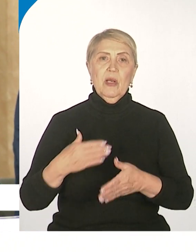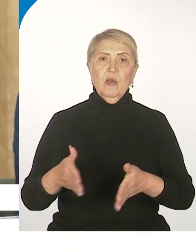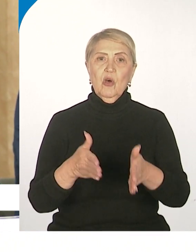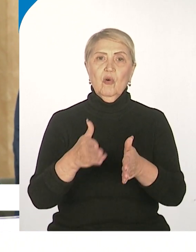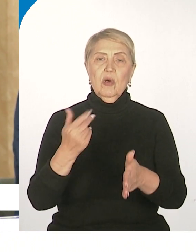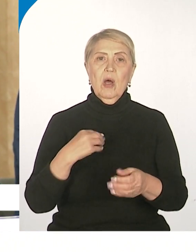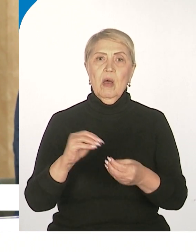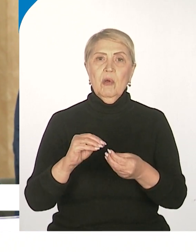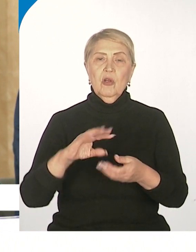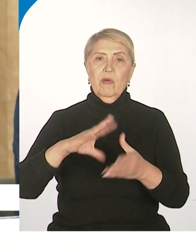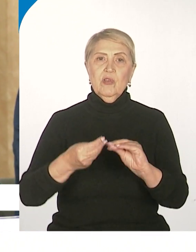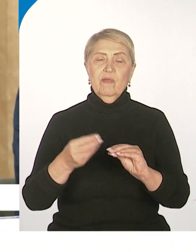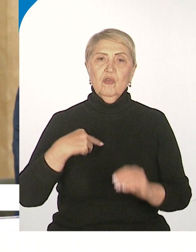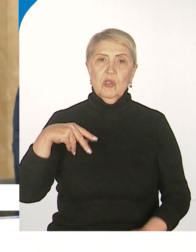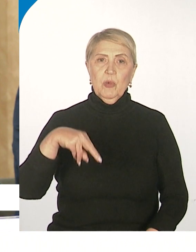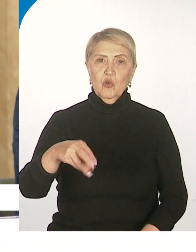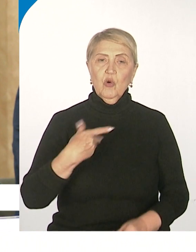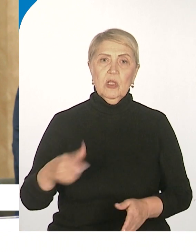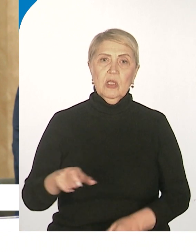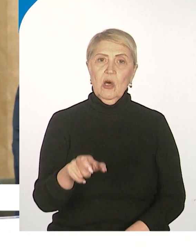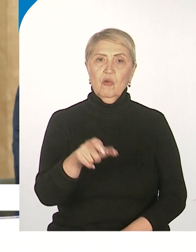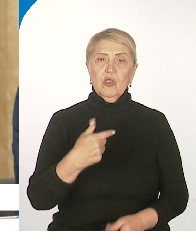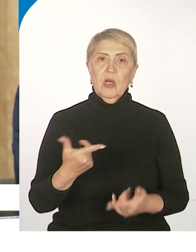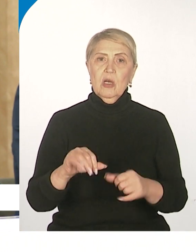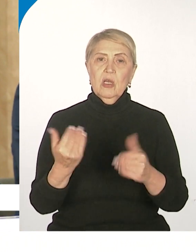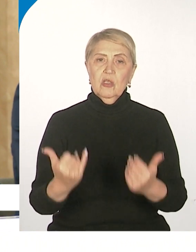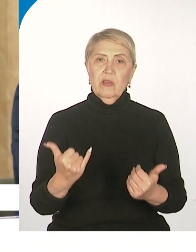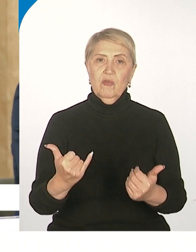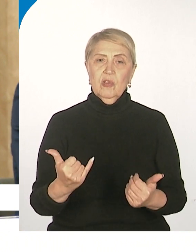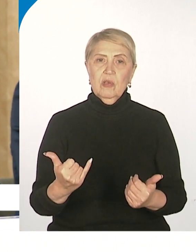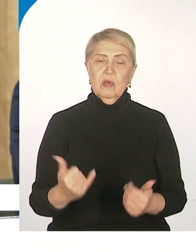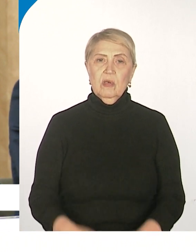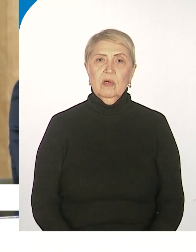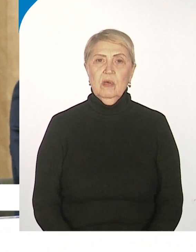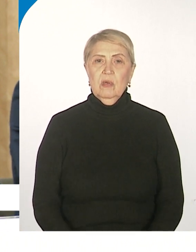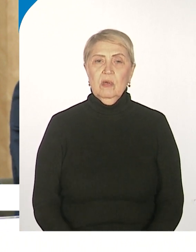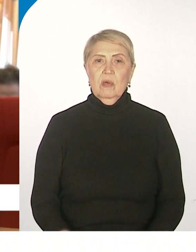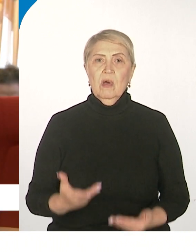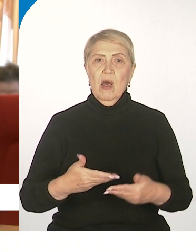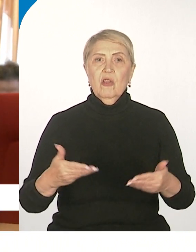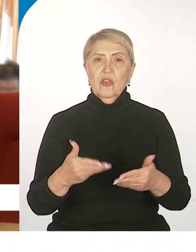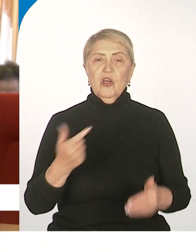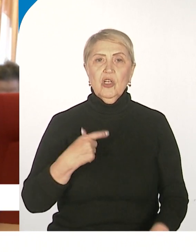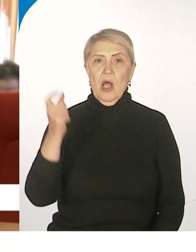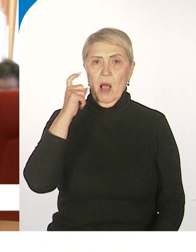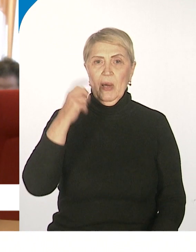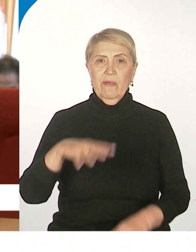всего пешеходных дорожек, где сегодня зачастую наши хабаровчане